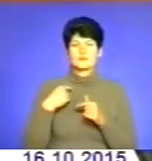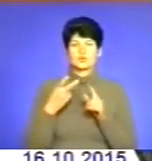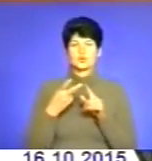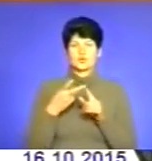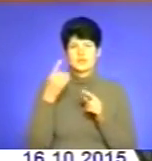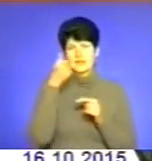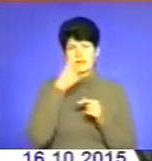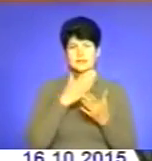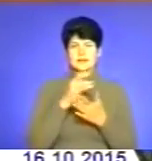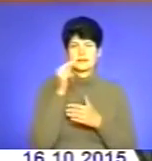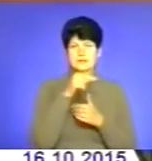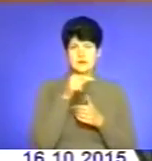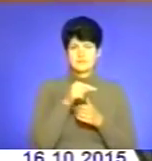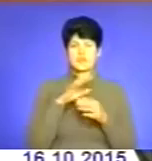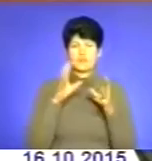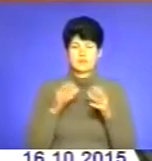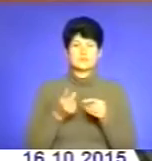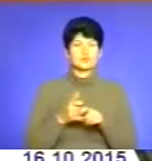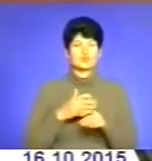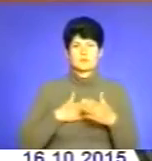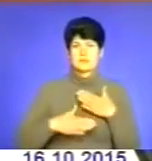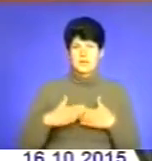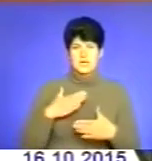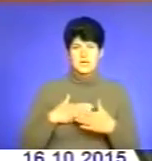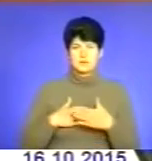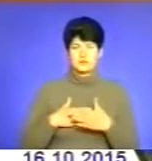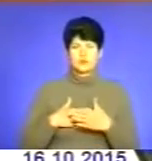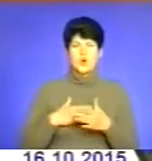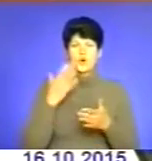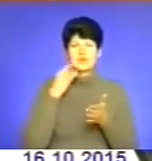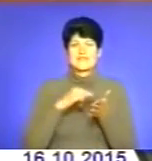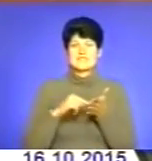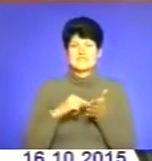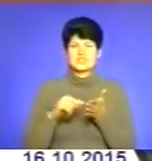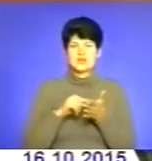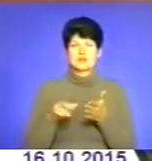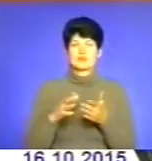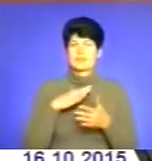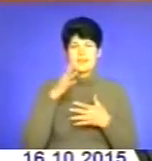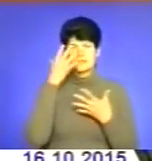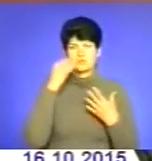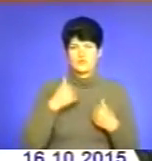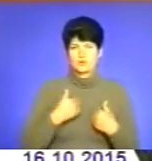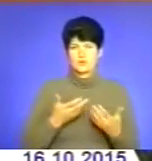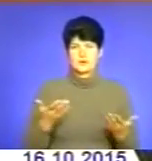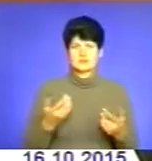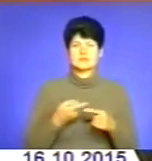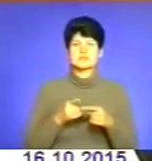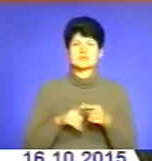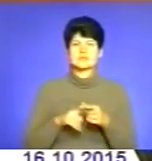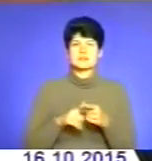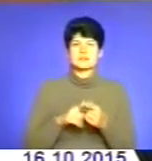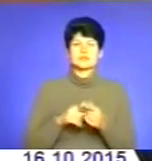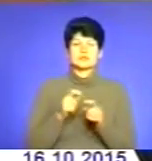там. І, в принципі, дуже приємно, коли визначають, не забувають нас. Це словами просто не